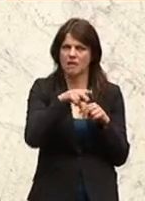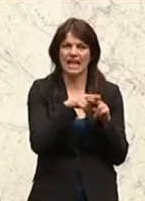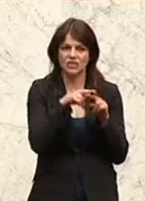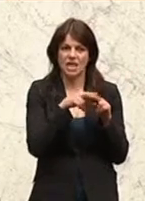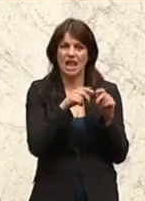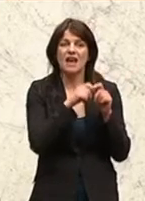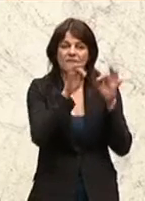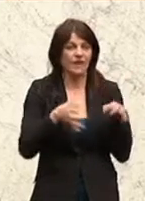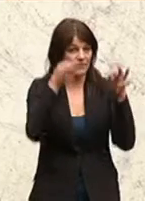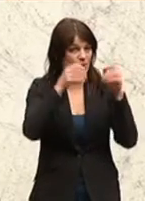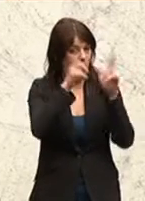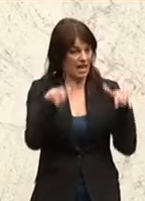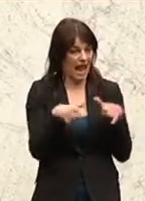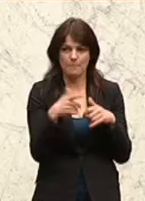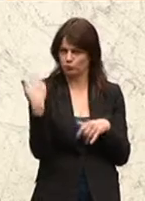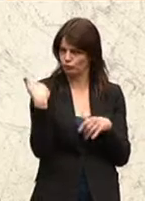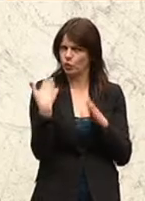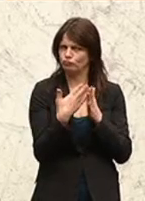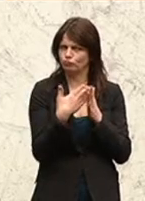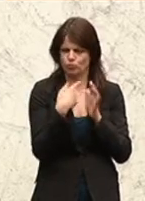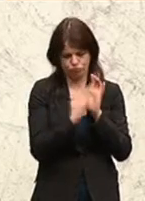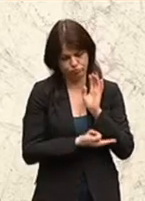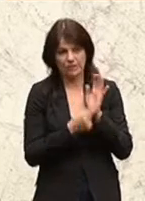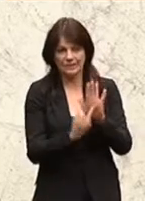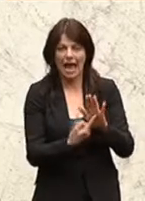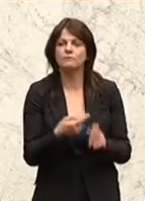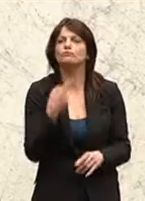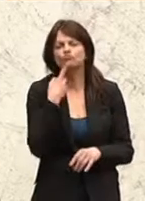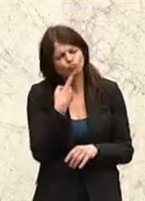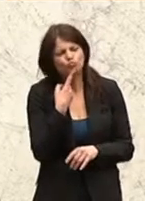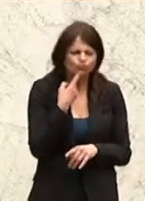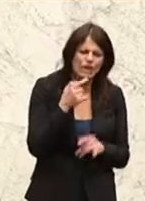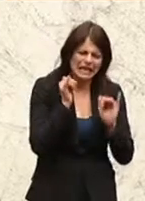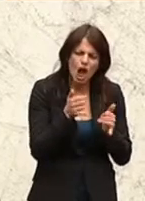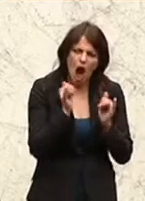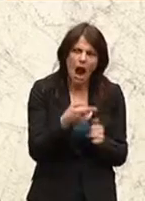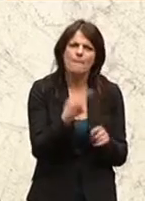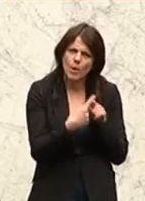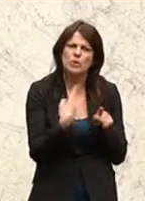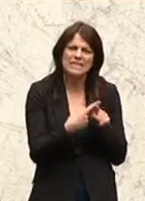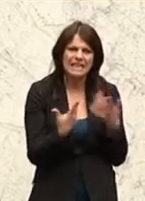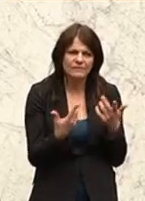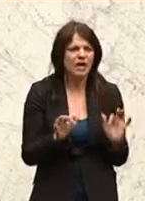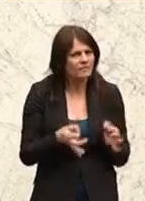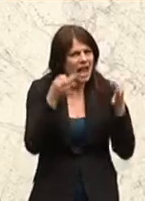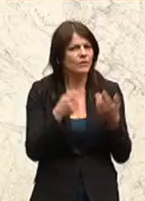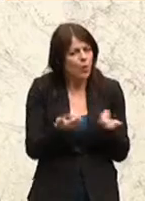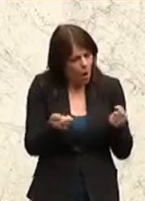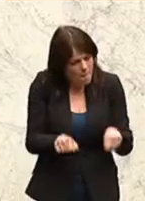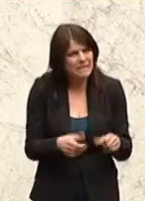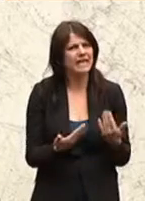Qualifikationsrahmen. Es wurde schon ausführlich erwähnt, dass es grundsätzlich positiv ist, dass Qualifikationen und